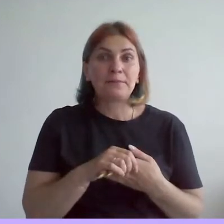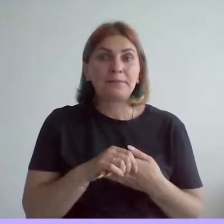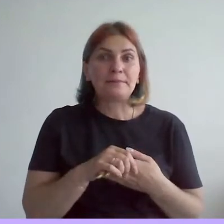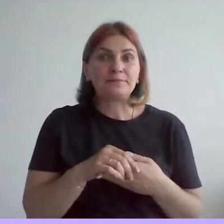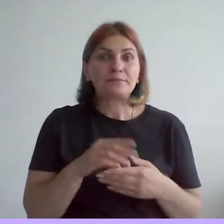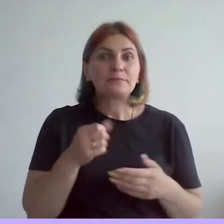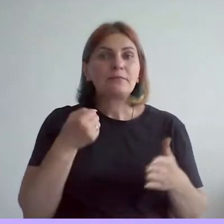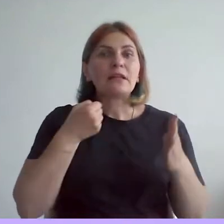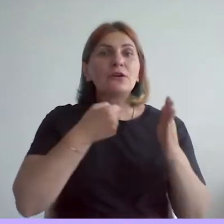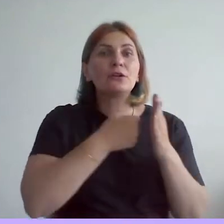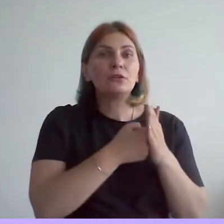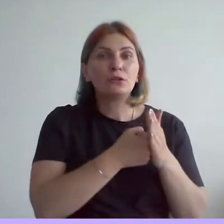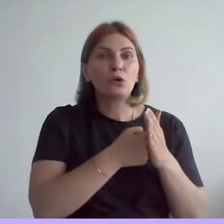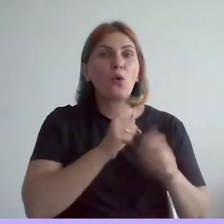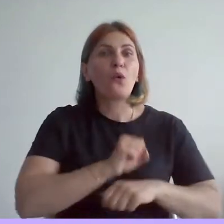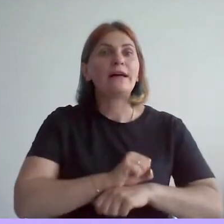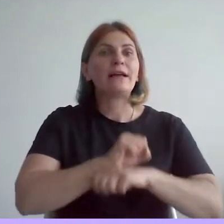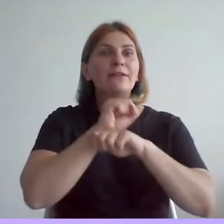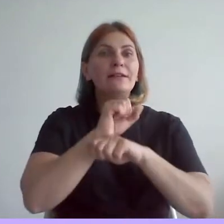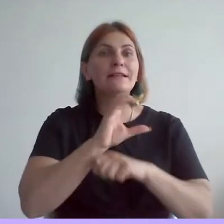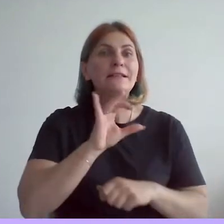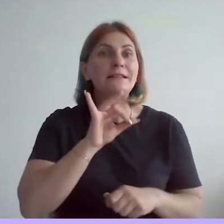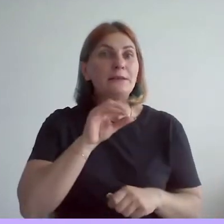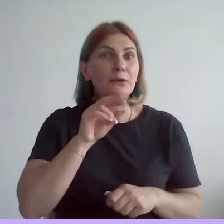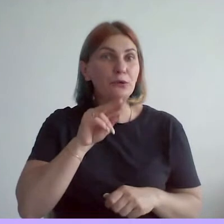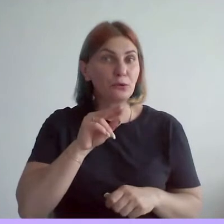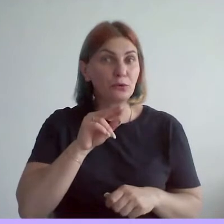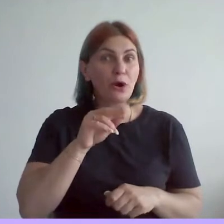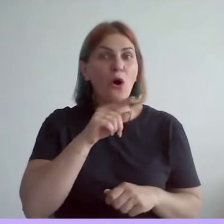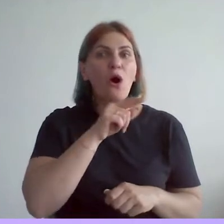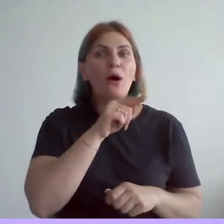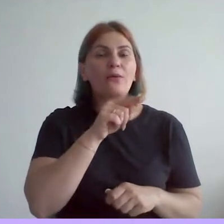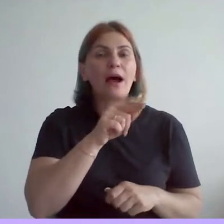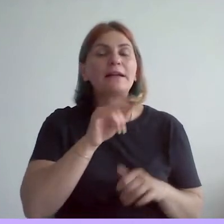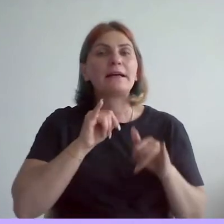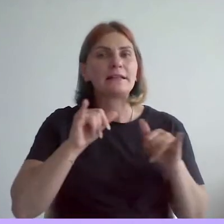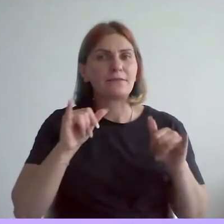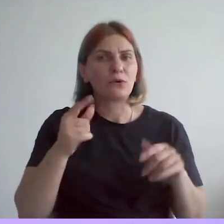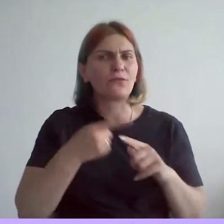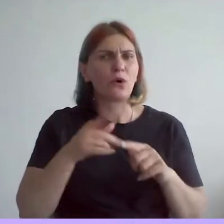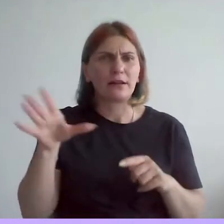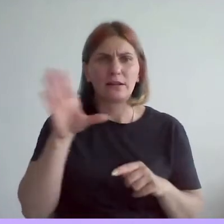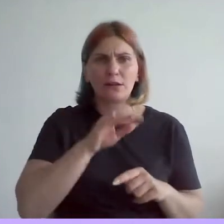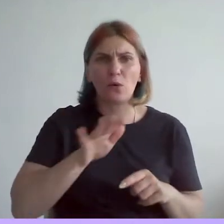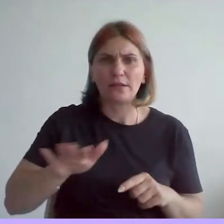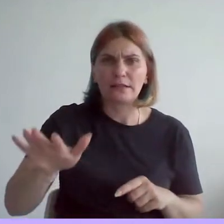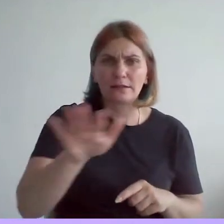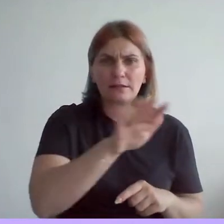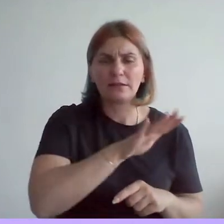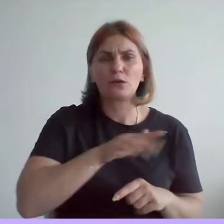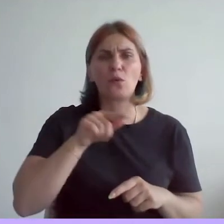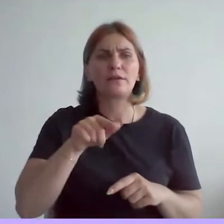до революции Сио прекрасно существовали. Они развивали всю эту территорию. Здесь на территории